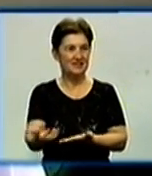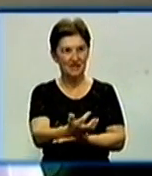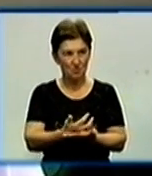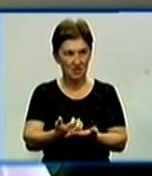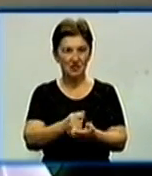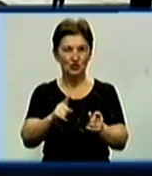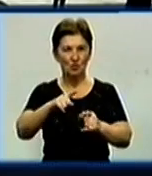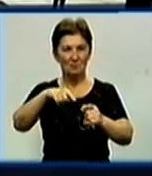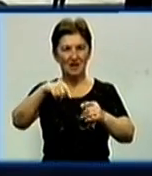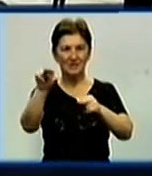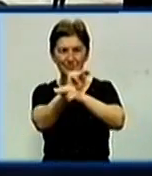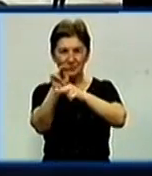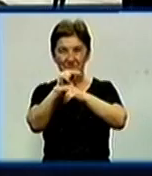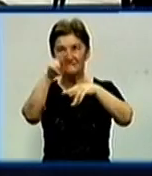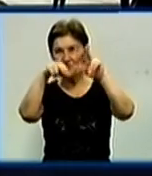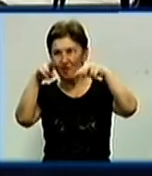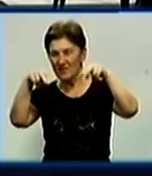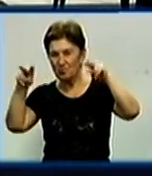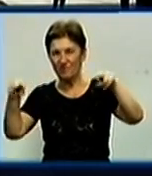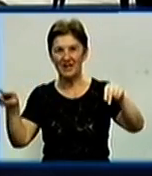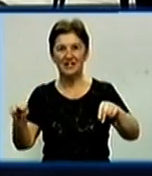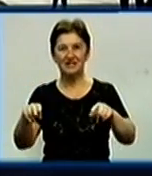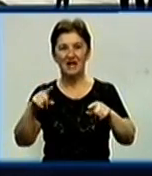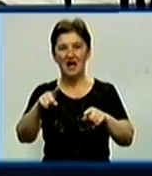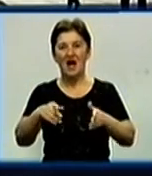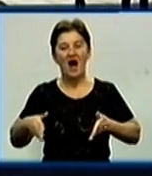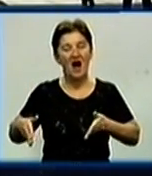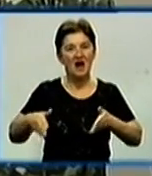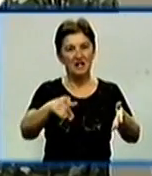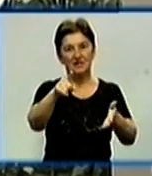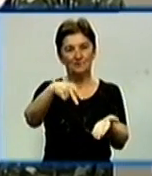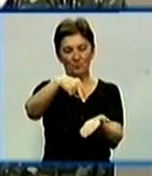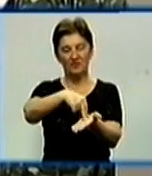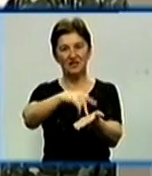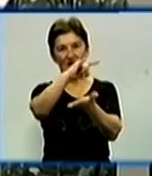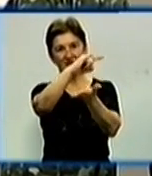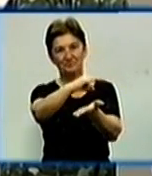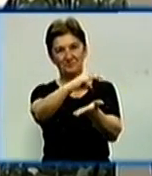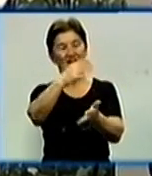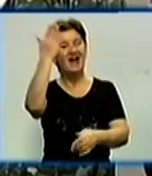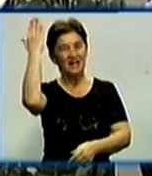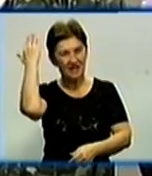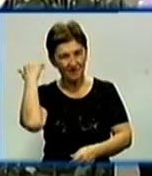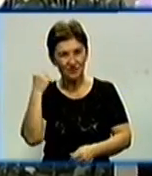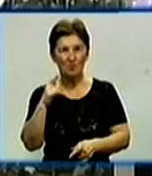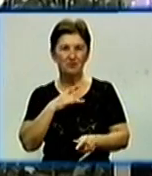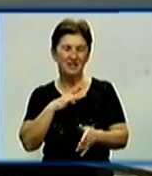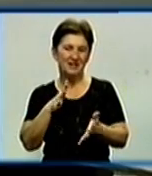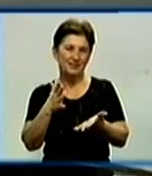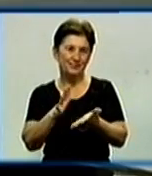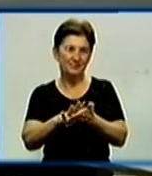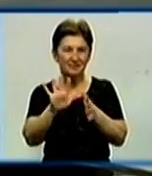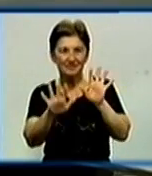пофарбувати. Ан-24 розташований на алеї авіаторів. Тут він стояв і раніше. Втім, був у занедбаному стані.